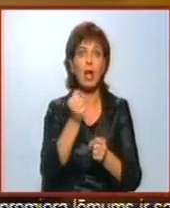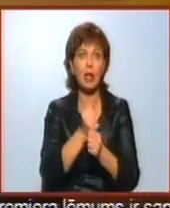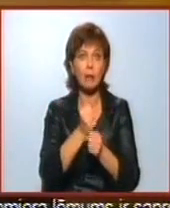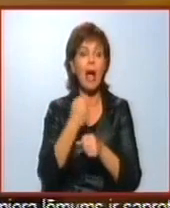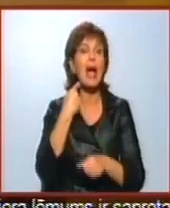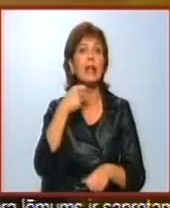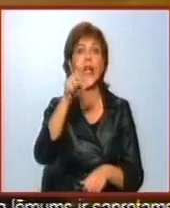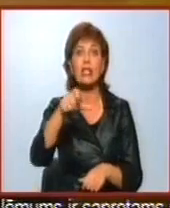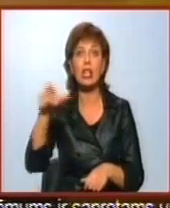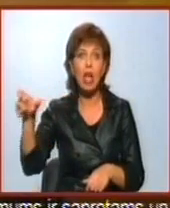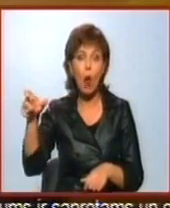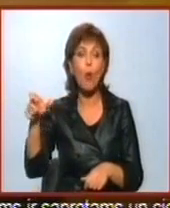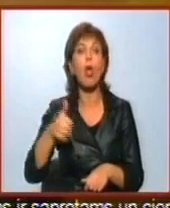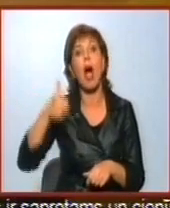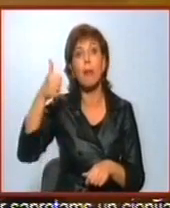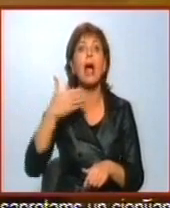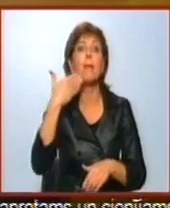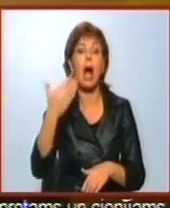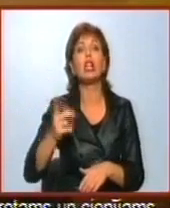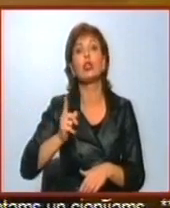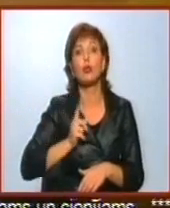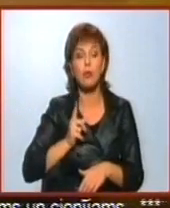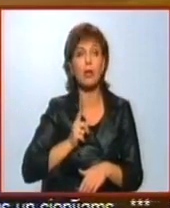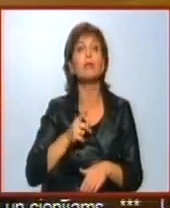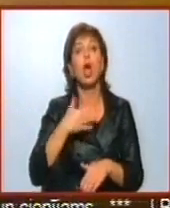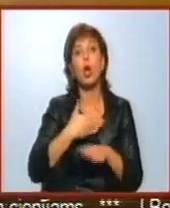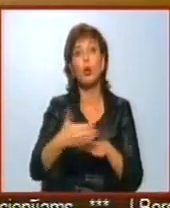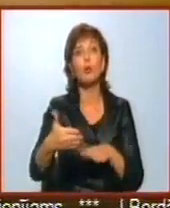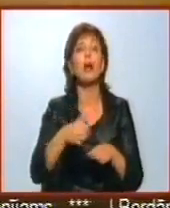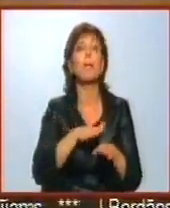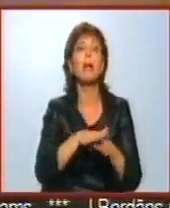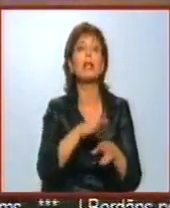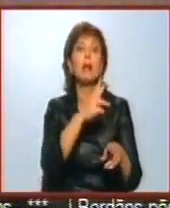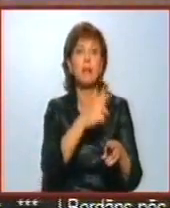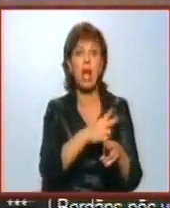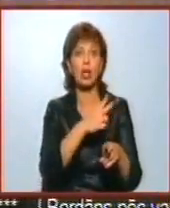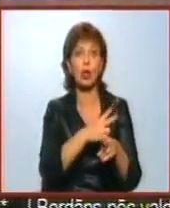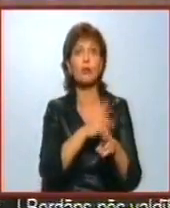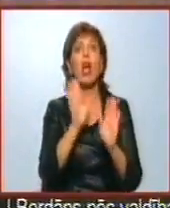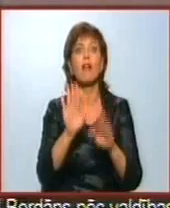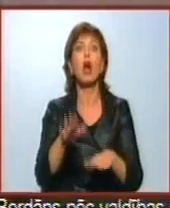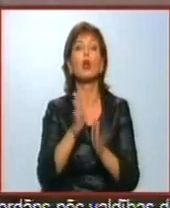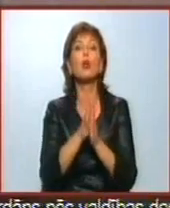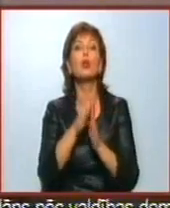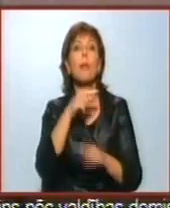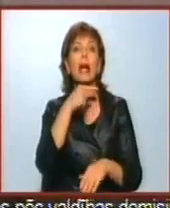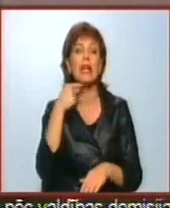rīdzinēku labu. Paldies jums par uzmanību, es turpināšu pildot savas vienākums. Vai Rīgas domas vadība? Krievis, ka par rūski, možne?